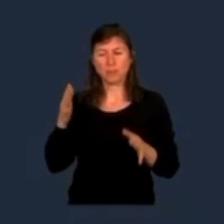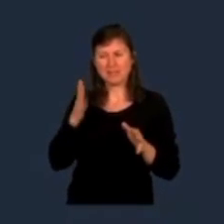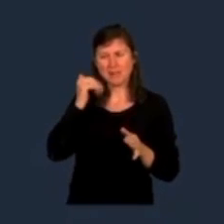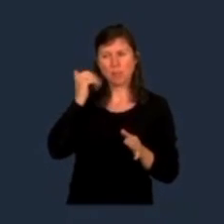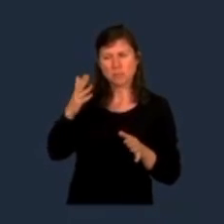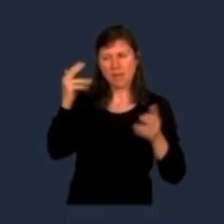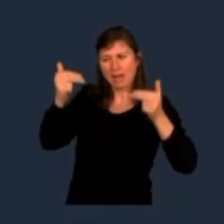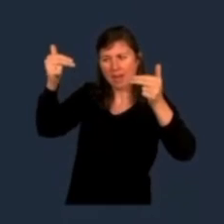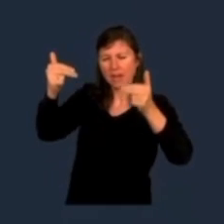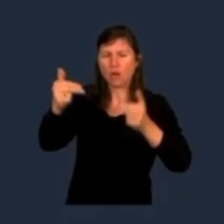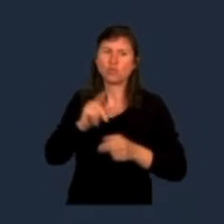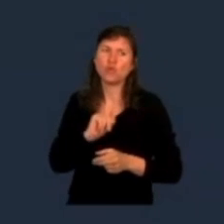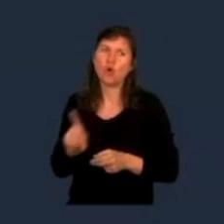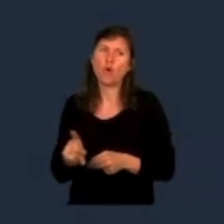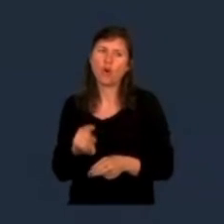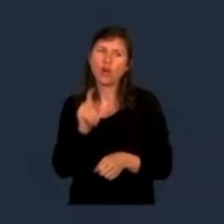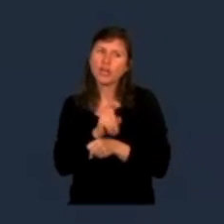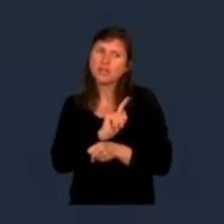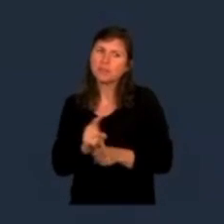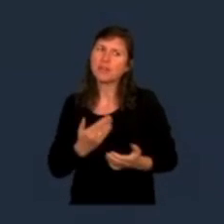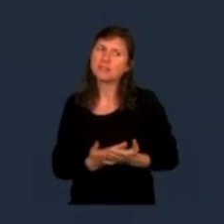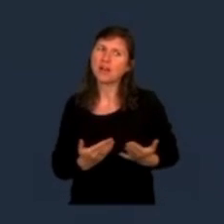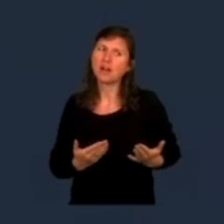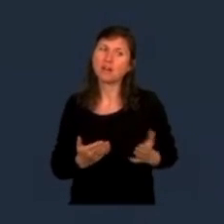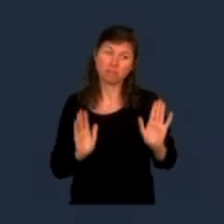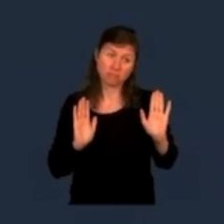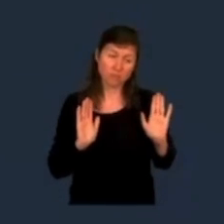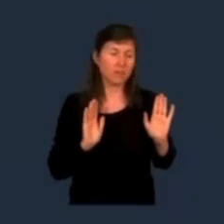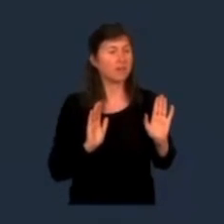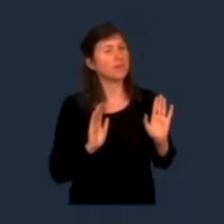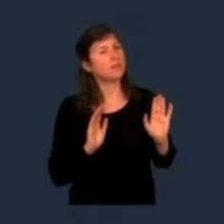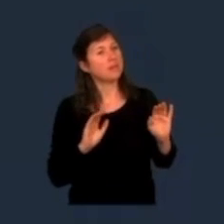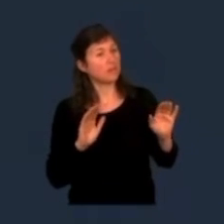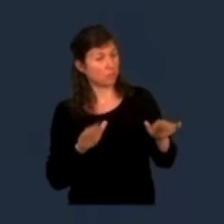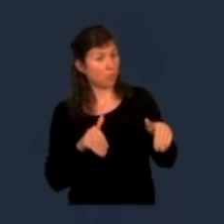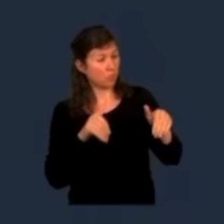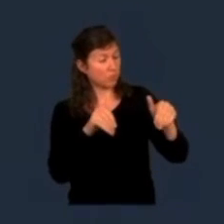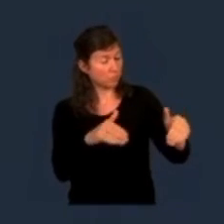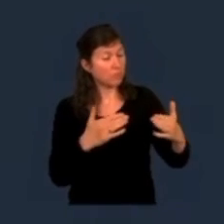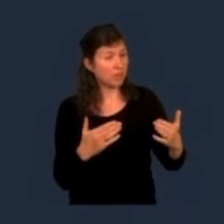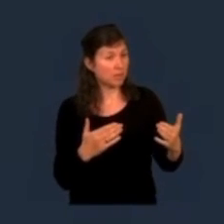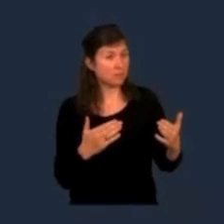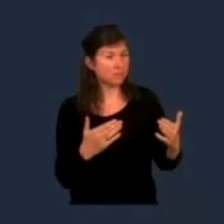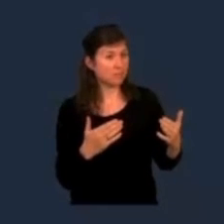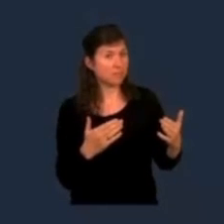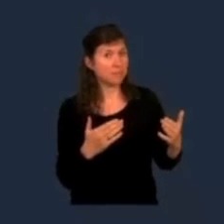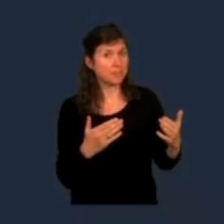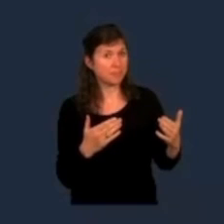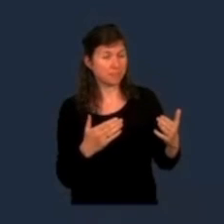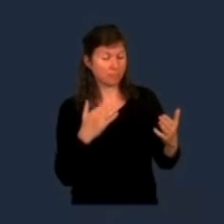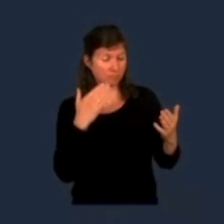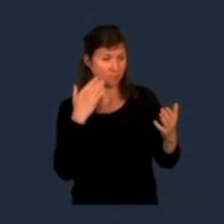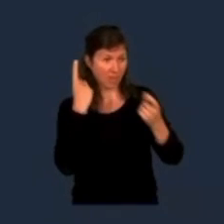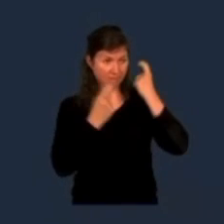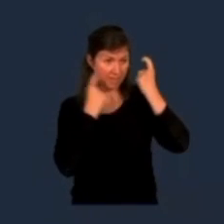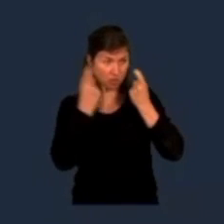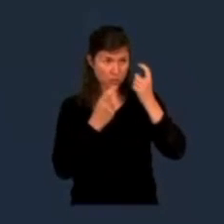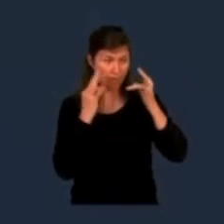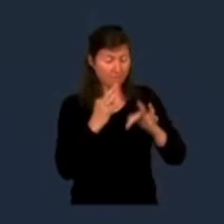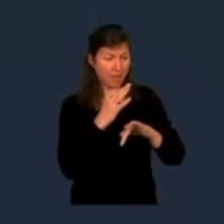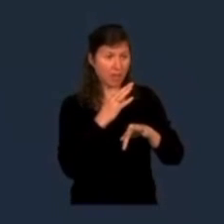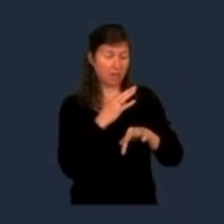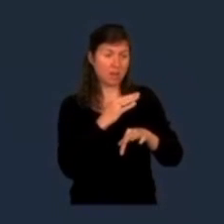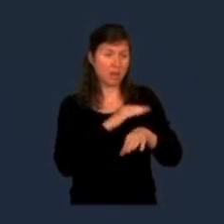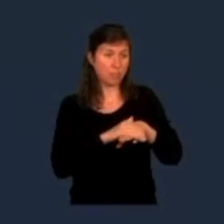langues. J'en appelle donc l'exécutif à poursuivre cette démarche de condensation de l'ensemble de cette non-politique de sécurité par la pose